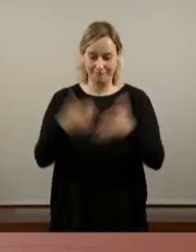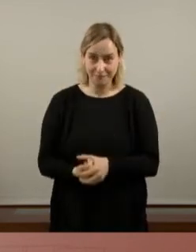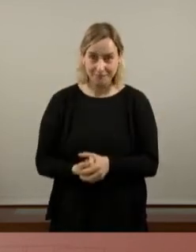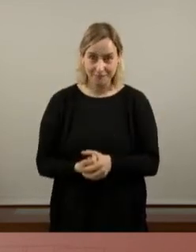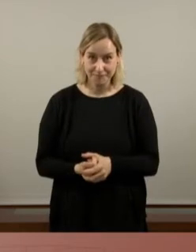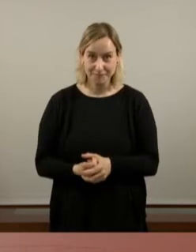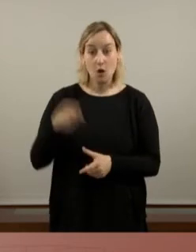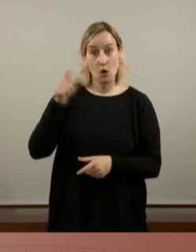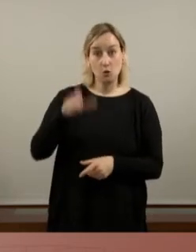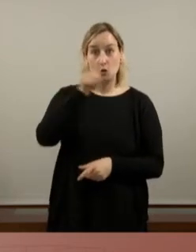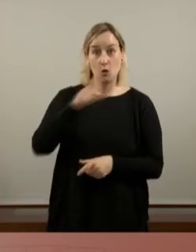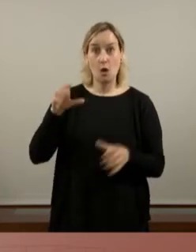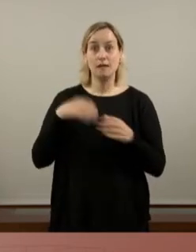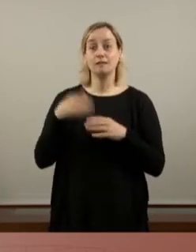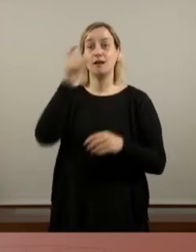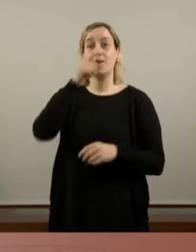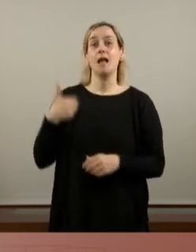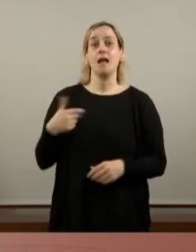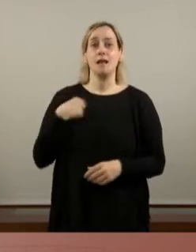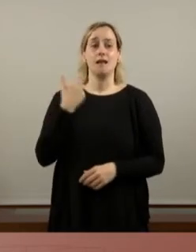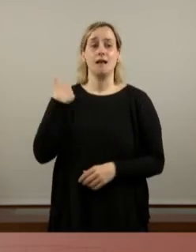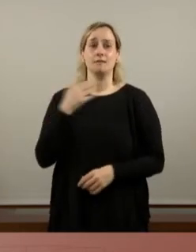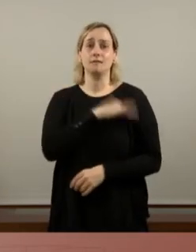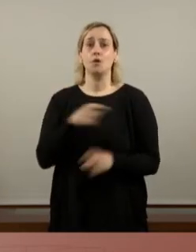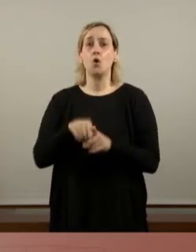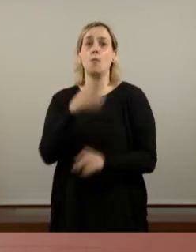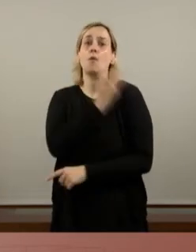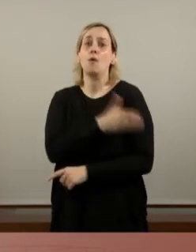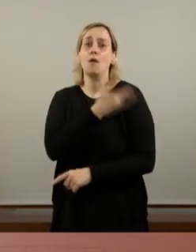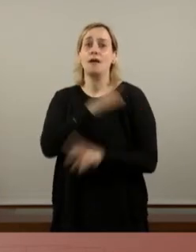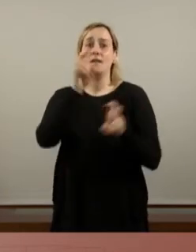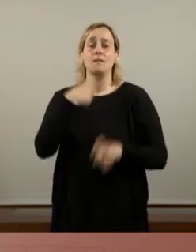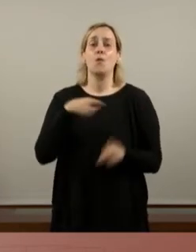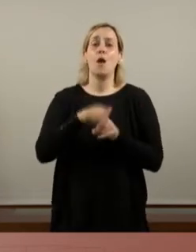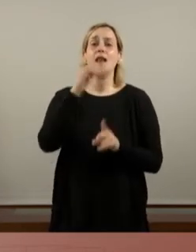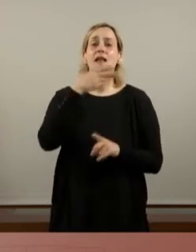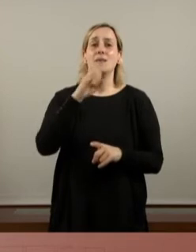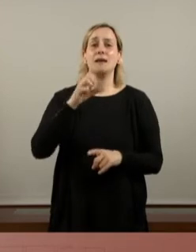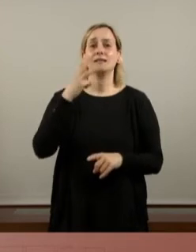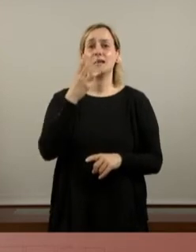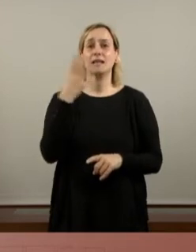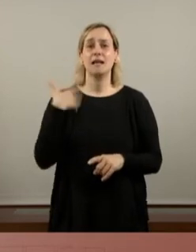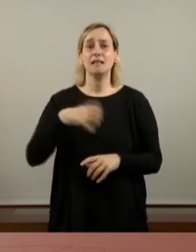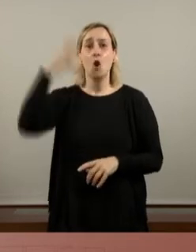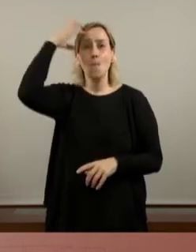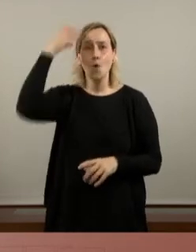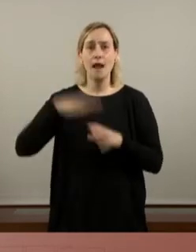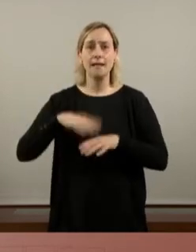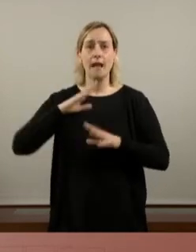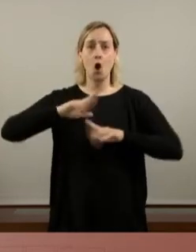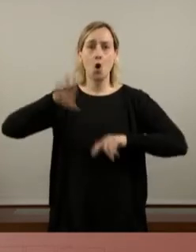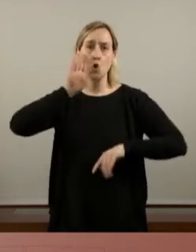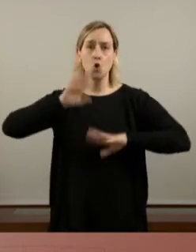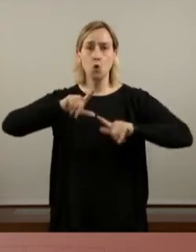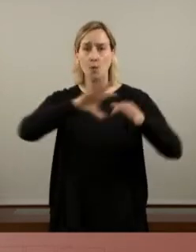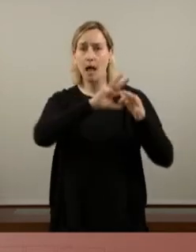entre la gent i les elits, han decidit ser els majordoms de l'IVX35 i els vessalls d'una monarquia corrupta aliança